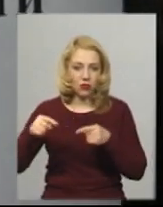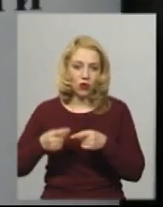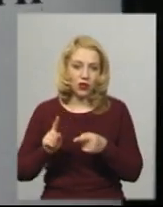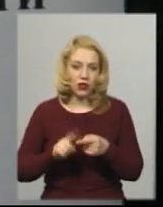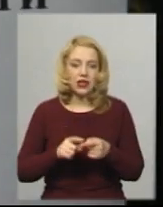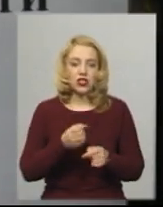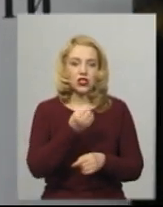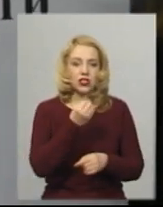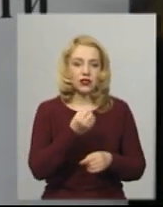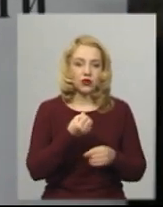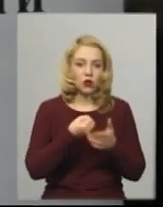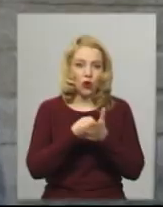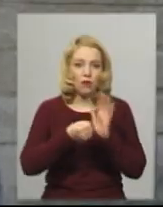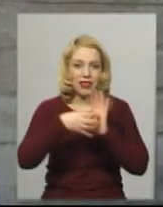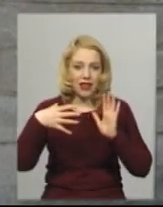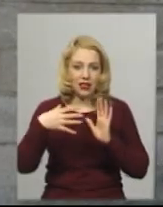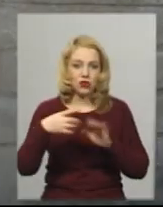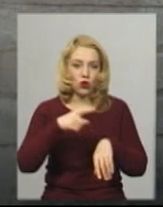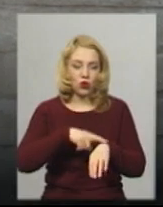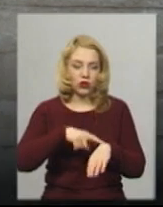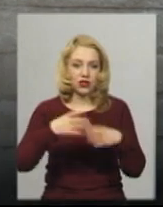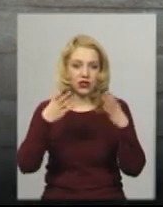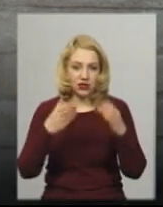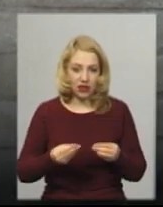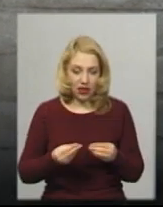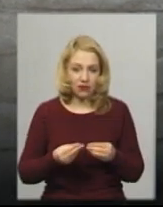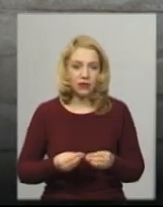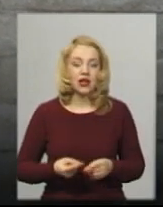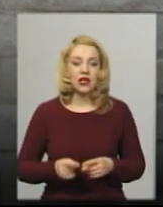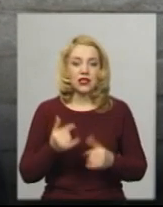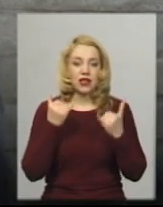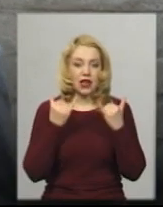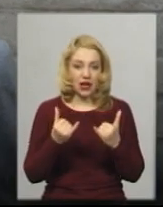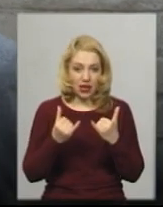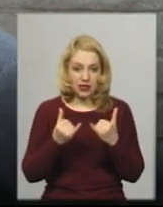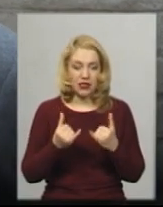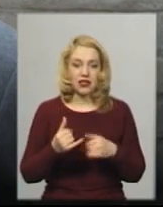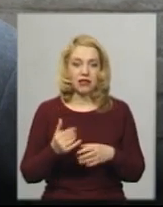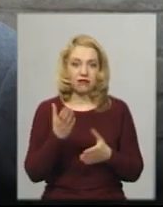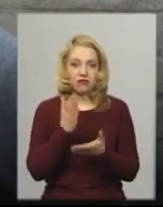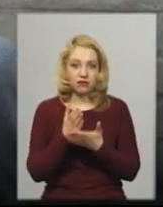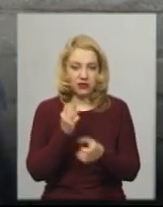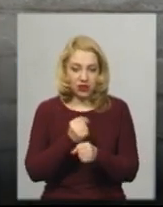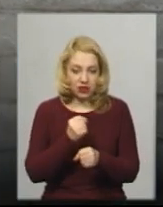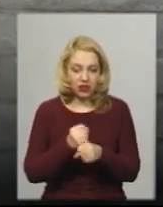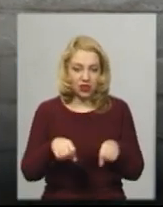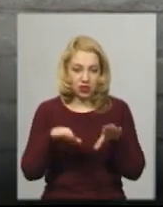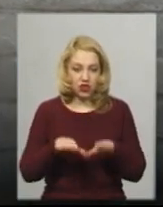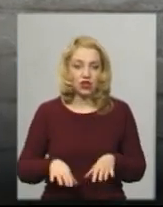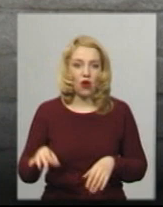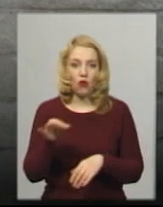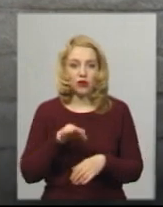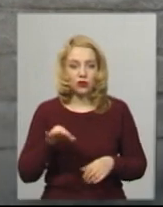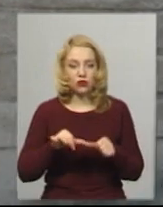дня. Санітарний день – понеділок. Наразі в місті діє рішення обласної комісії